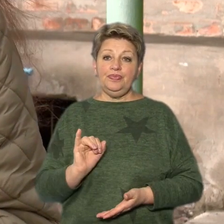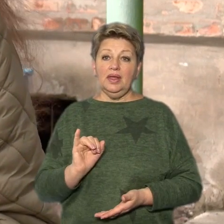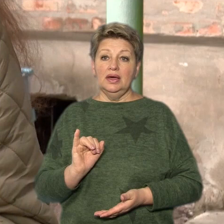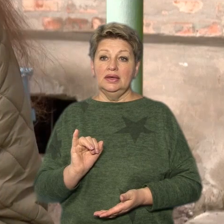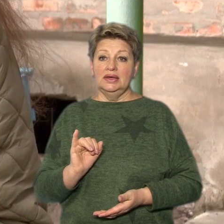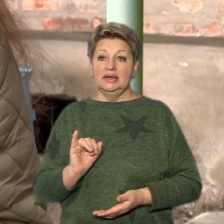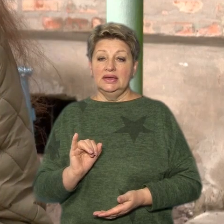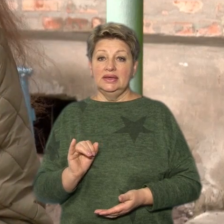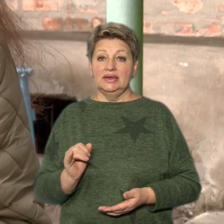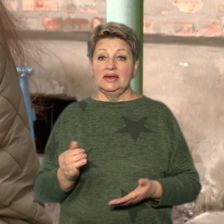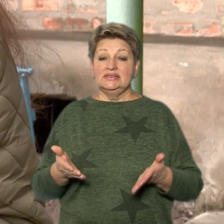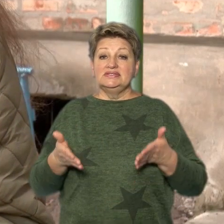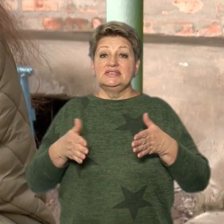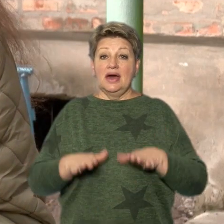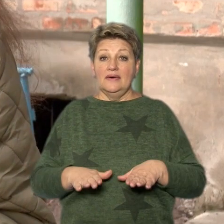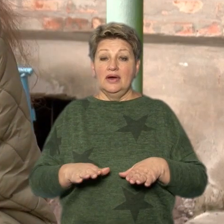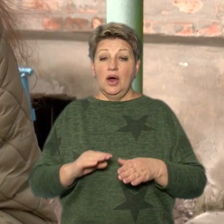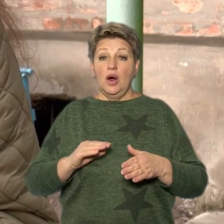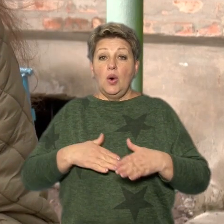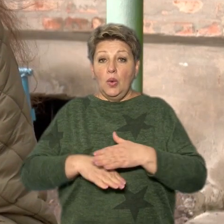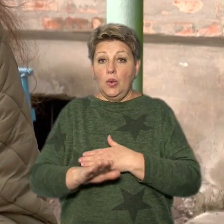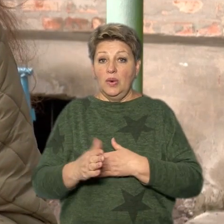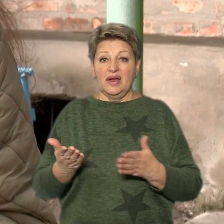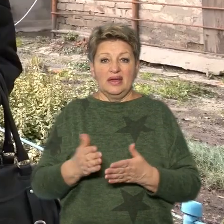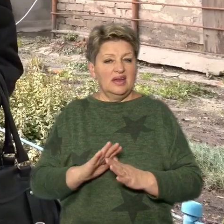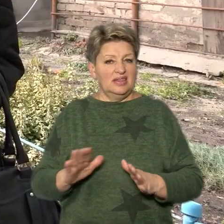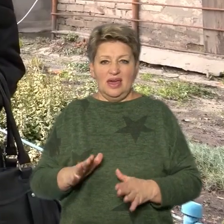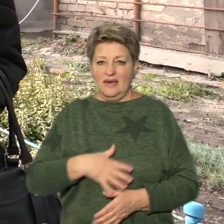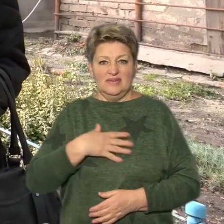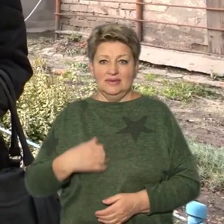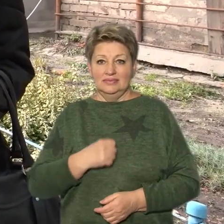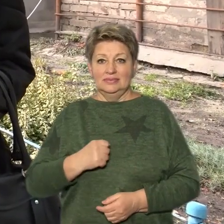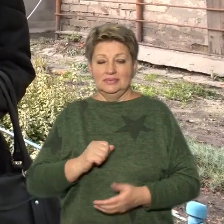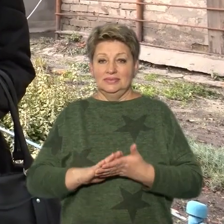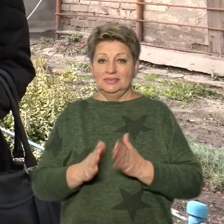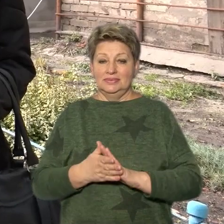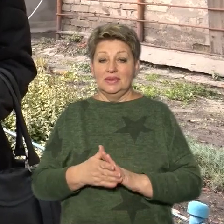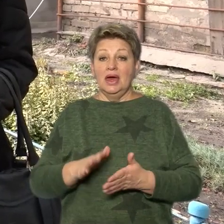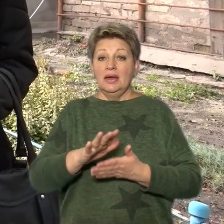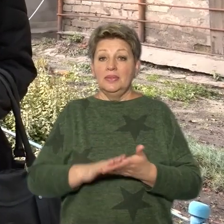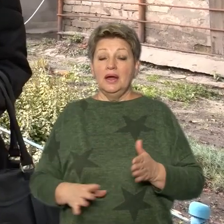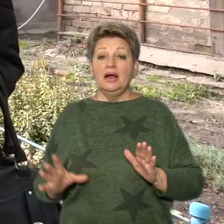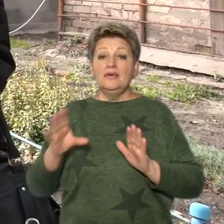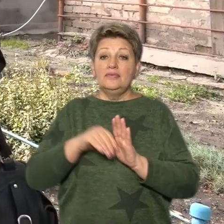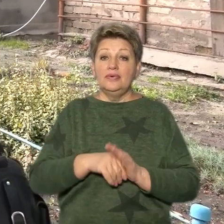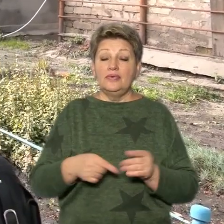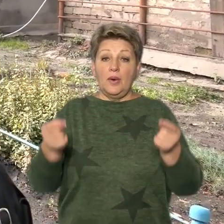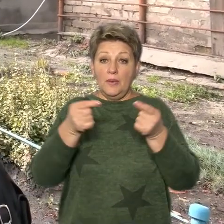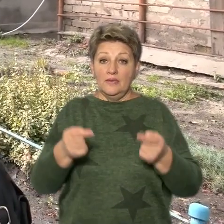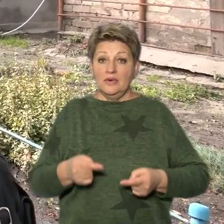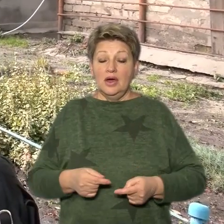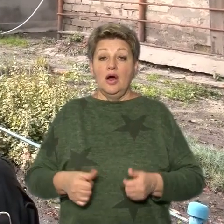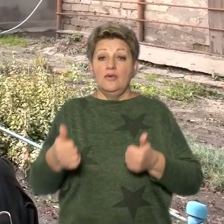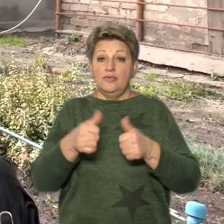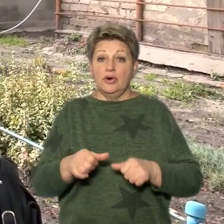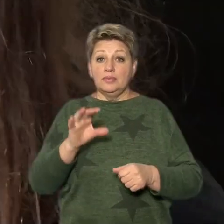І залишившися – це укриття, яке в незадовільному стані. Дані цих обстежень вносять у відповідні форми та відправляють в Центр